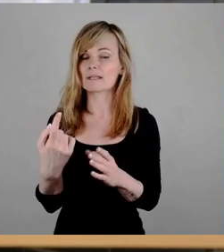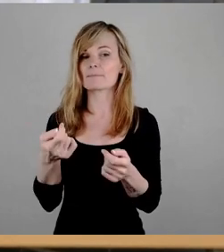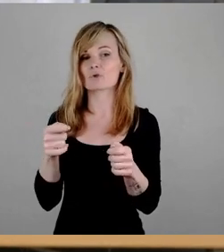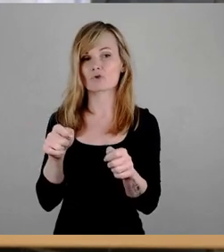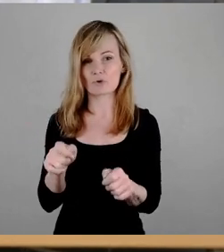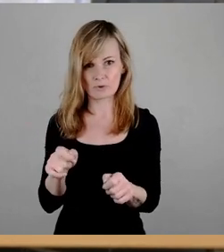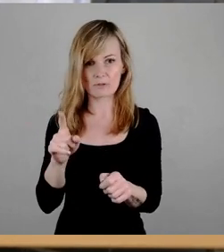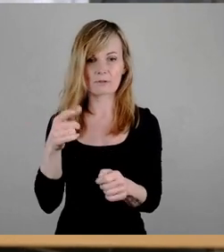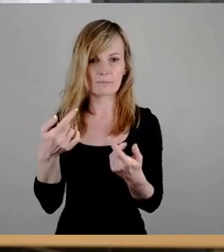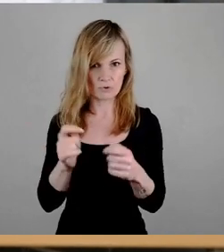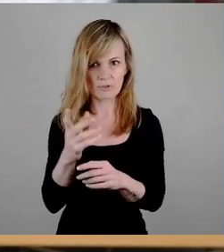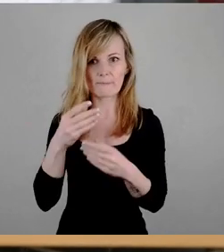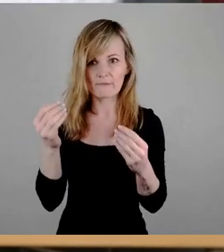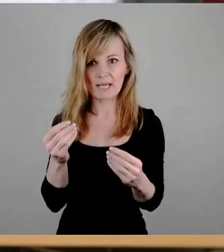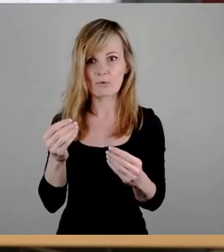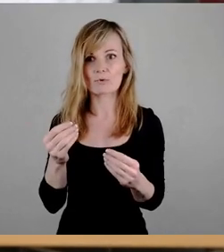Beschlussempfehlung